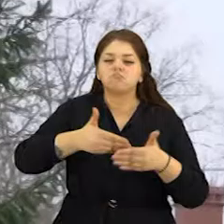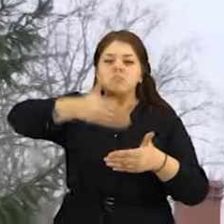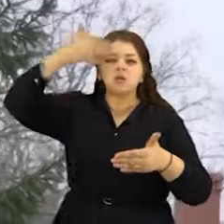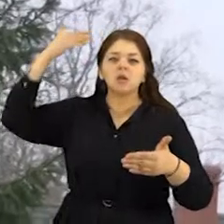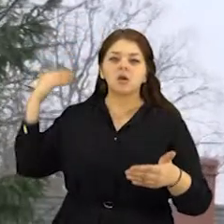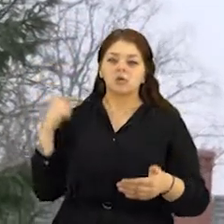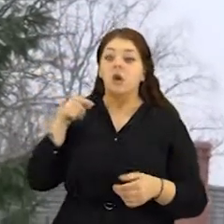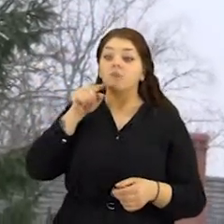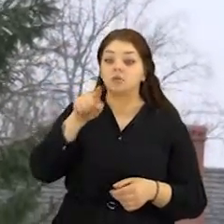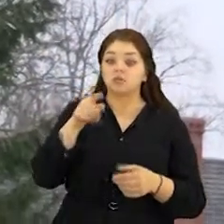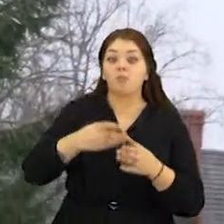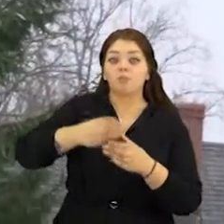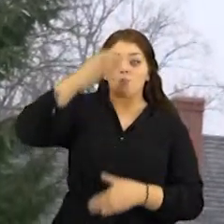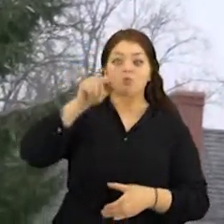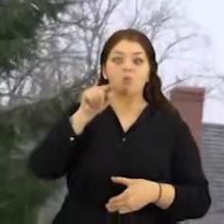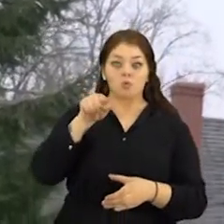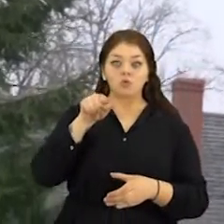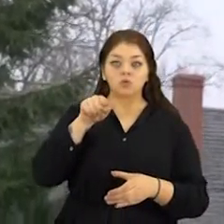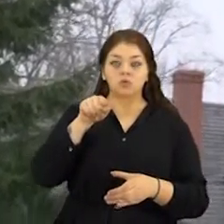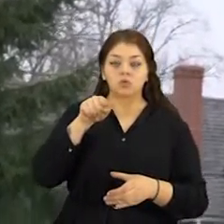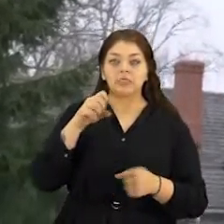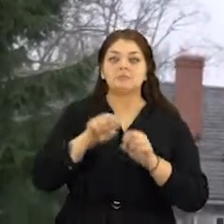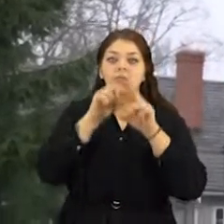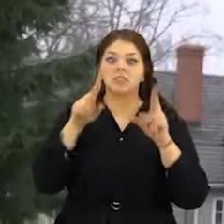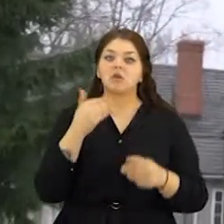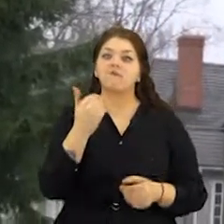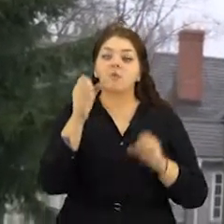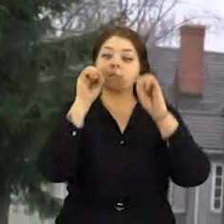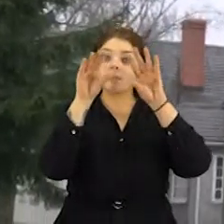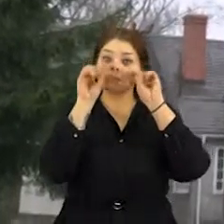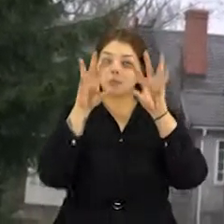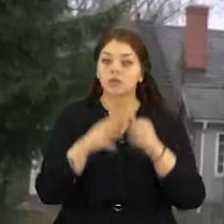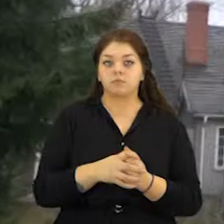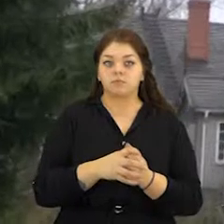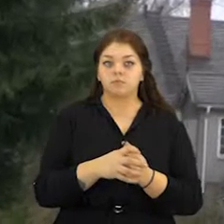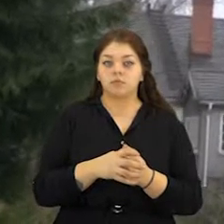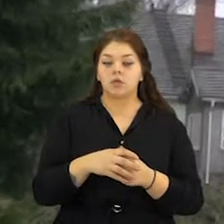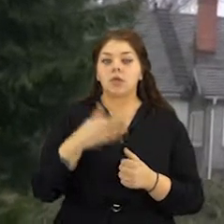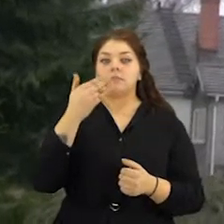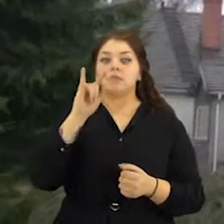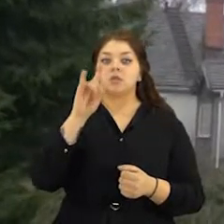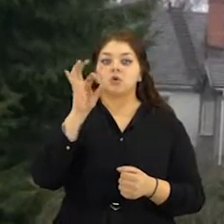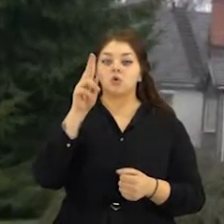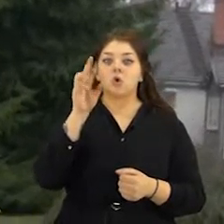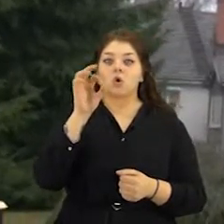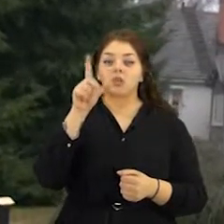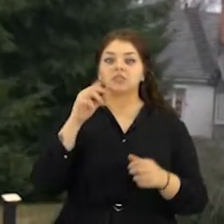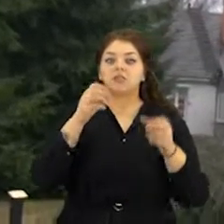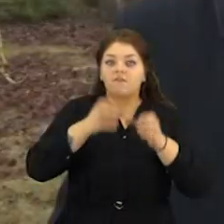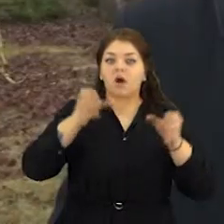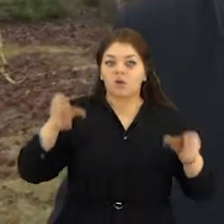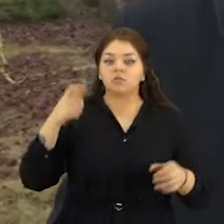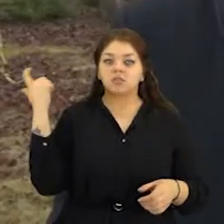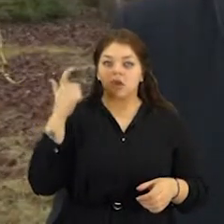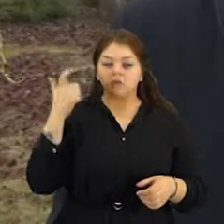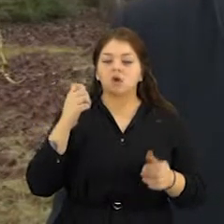Štai šis dvaro buokštas ne kas kito, specialiai suresta pelėdinė. Dvarininkas Mykolas Baženskis garbino šiuos paukščios.